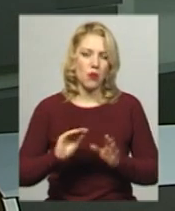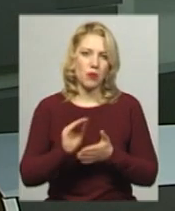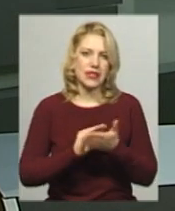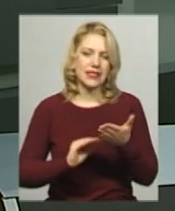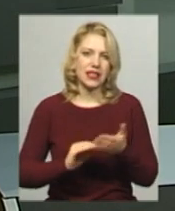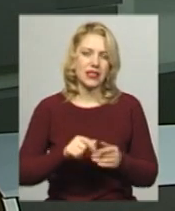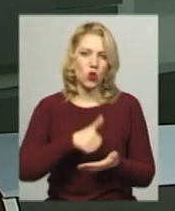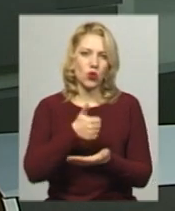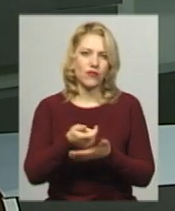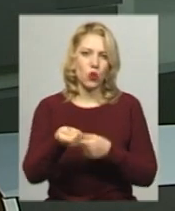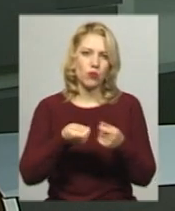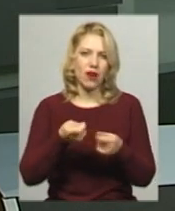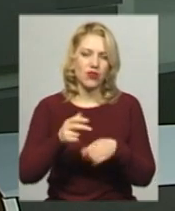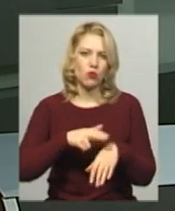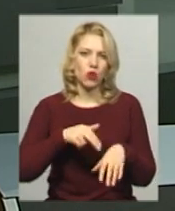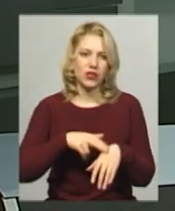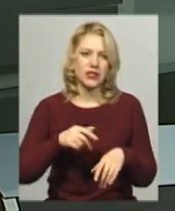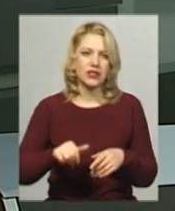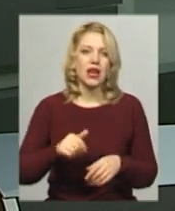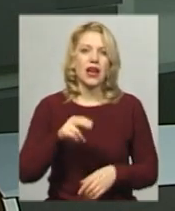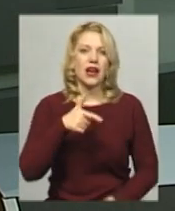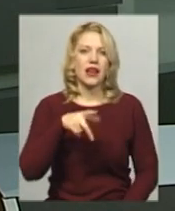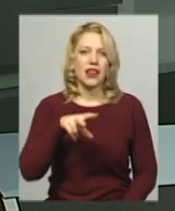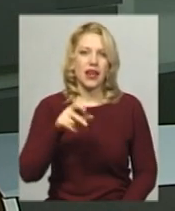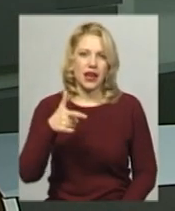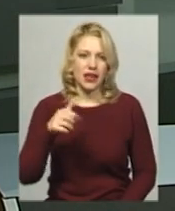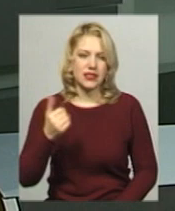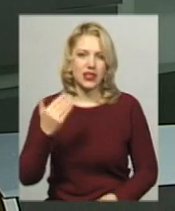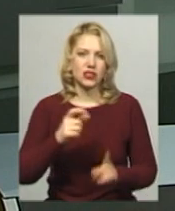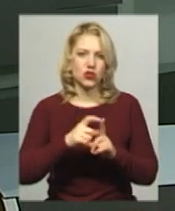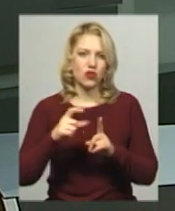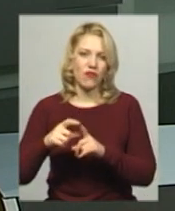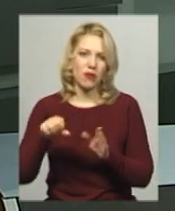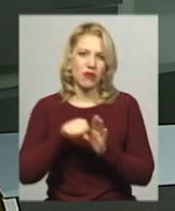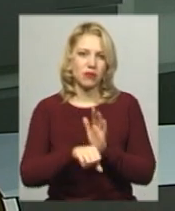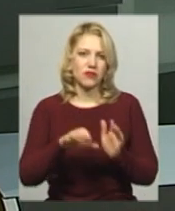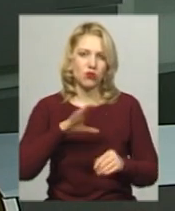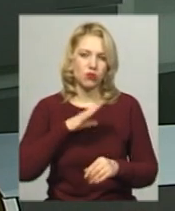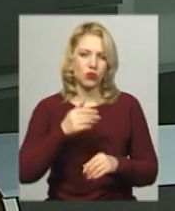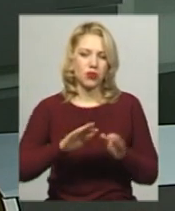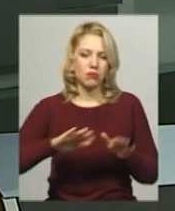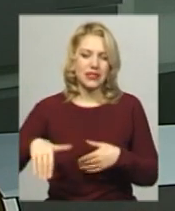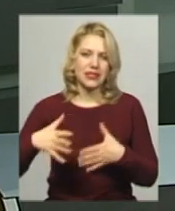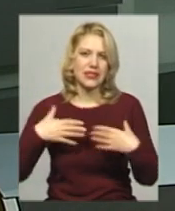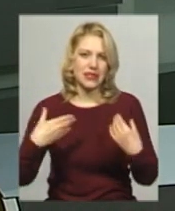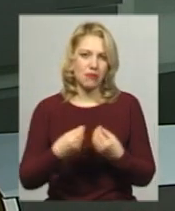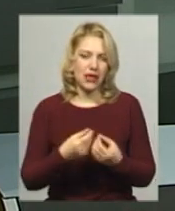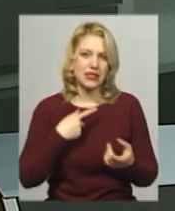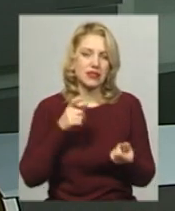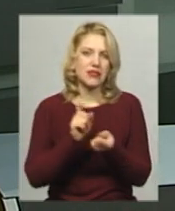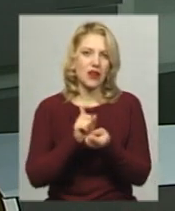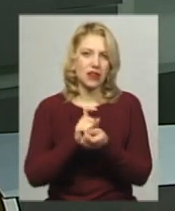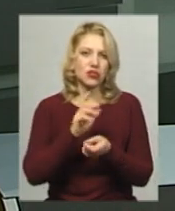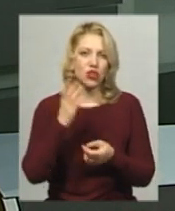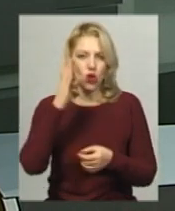-секретарка головного управління нацполіції в області Інна Глега. За її словами, вбивство сталося після сімейної сварки. Чоловіка,